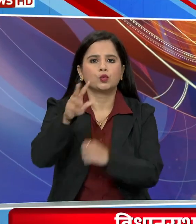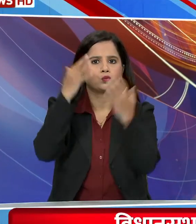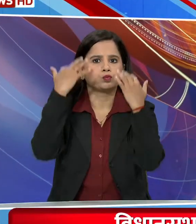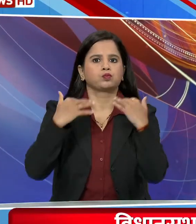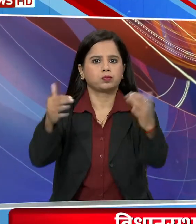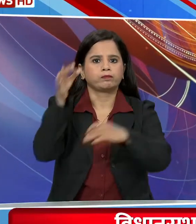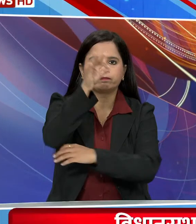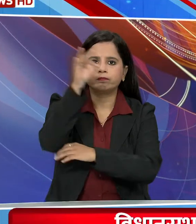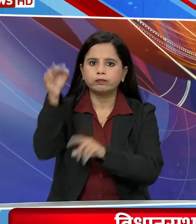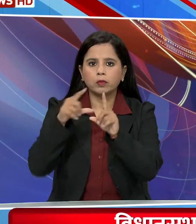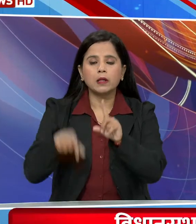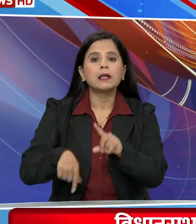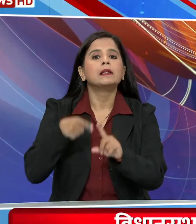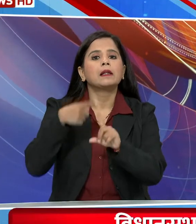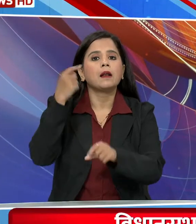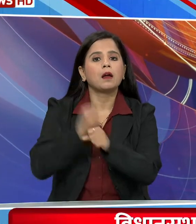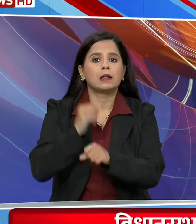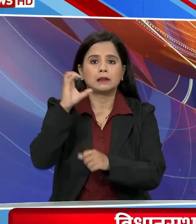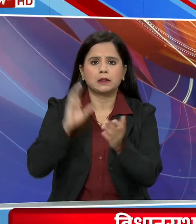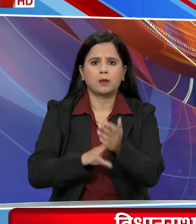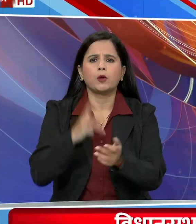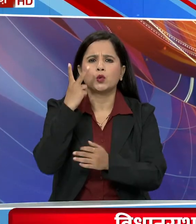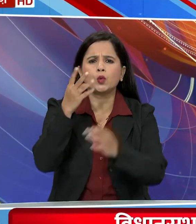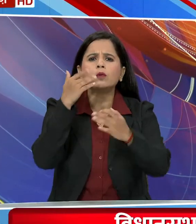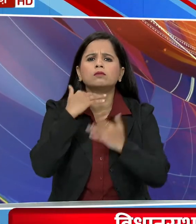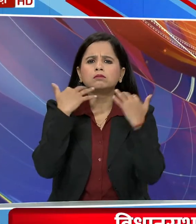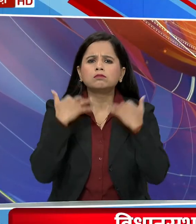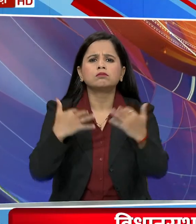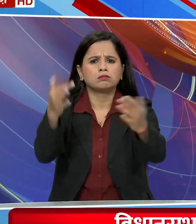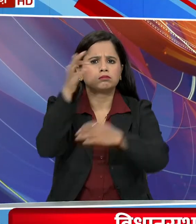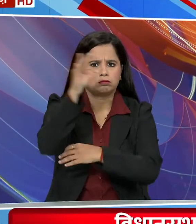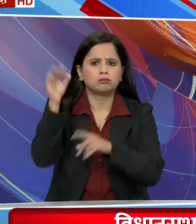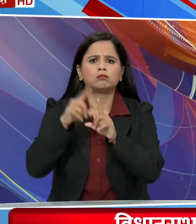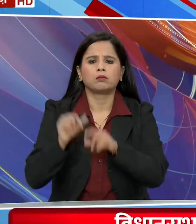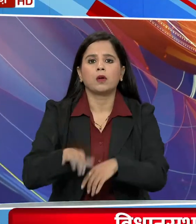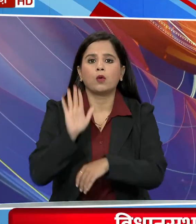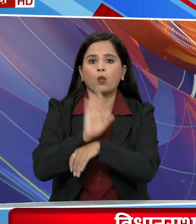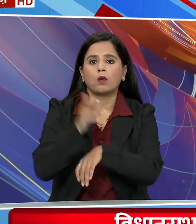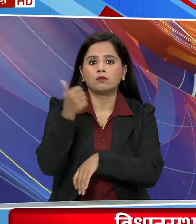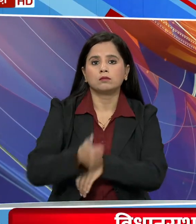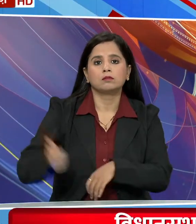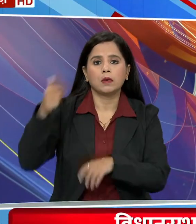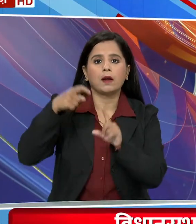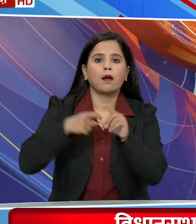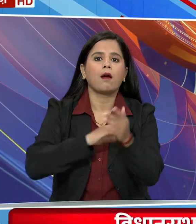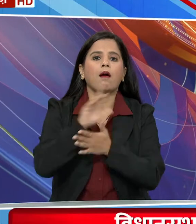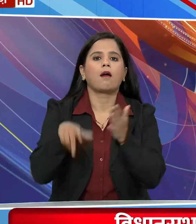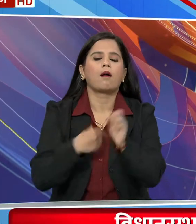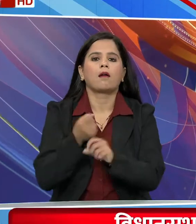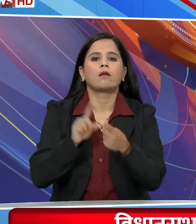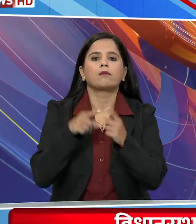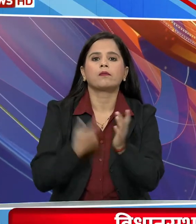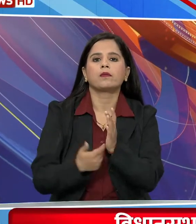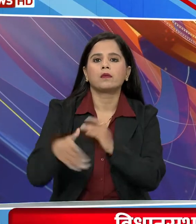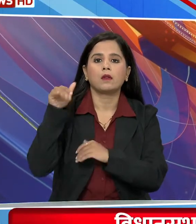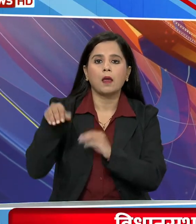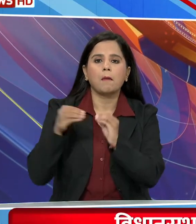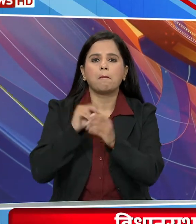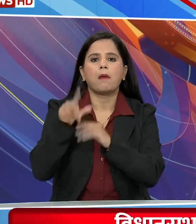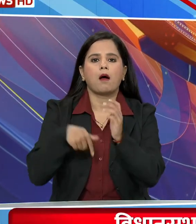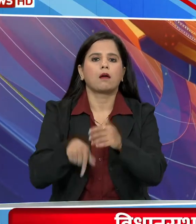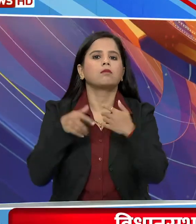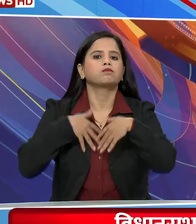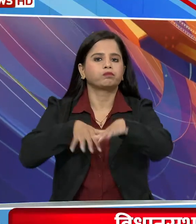सभाएं तिलंगाना सीम भी करेंगे दो जन समाइक कॉंगुस्त अज्यक्ष खड़गे की राजिस्थान के बारा में रह लिए